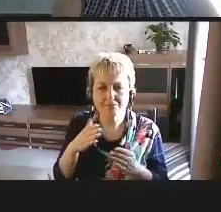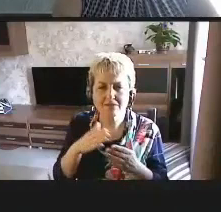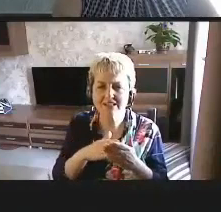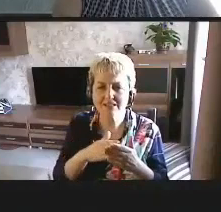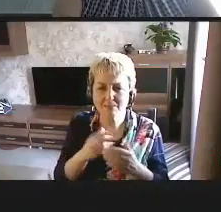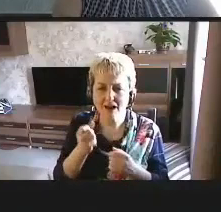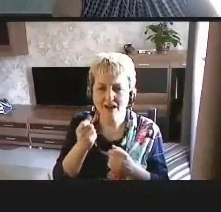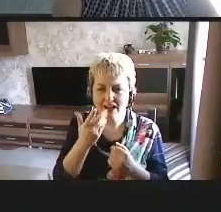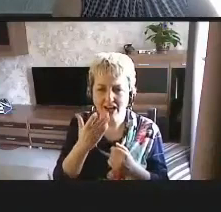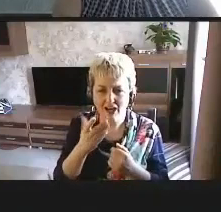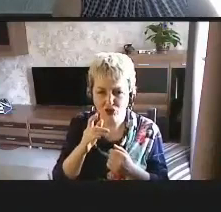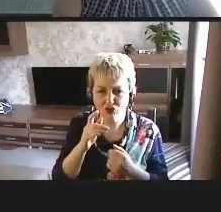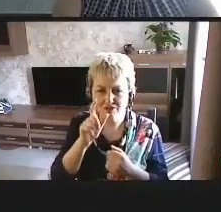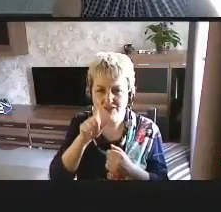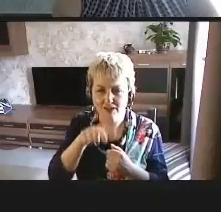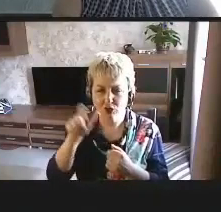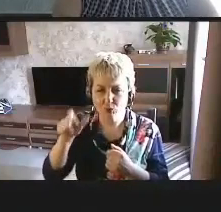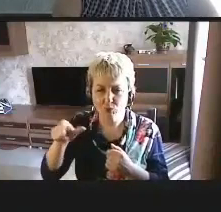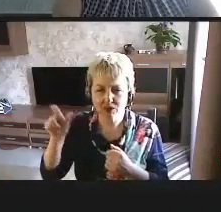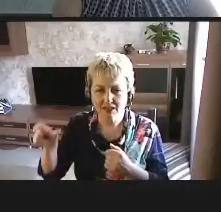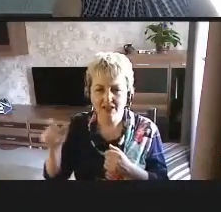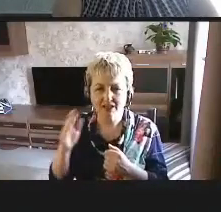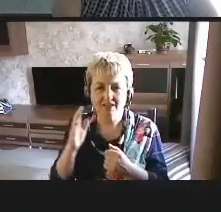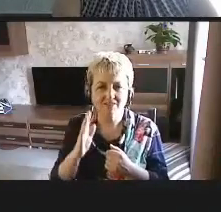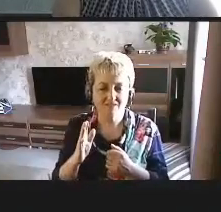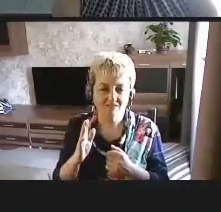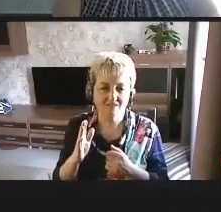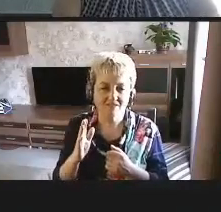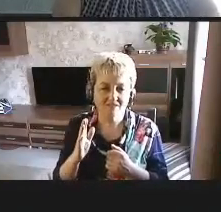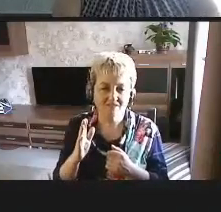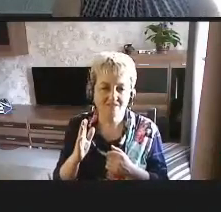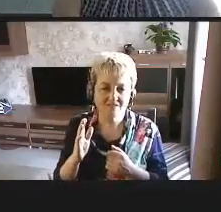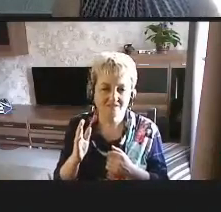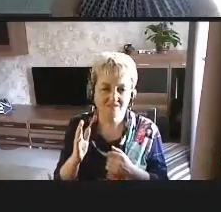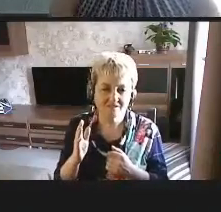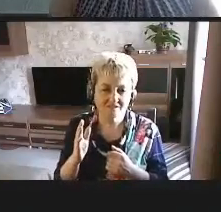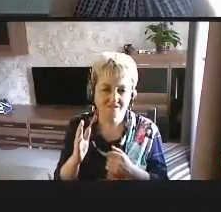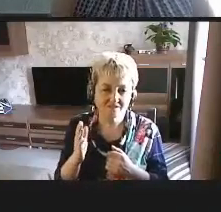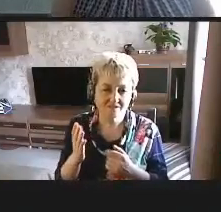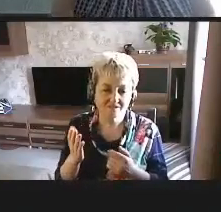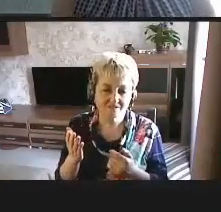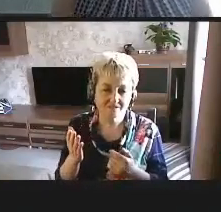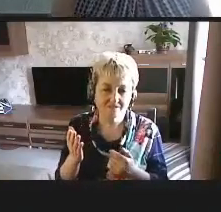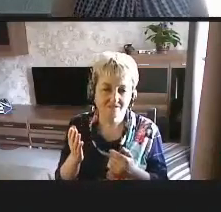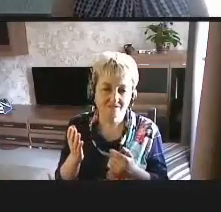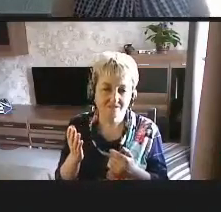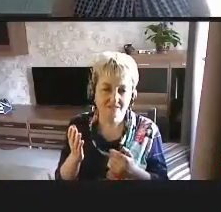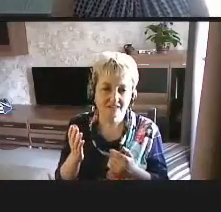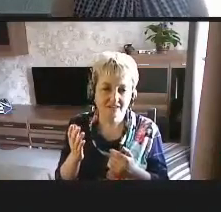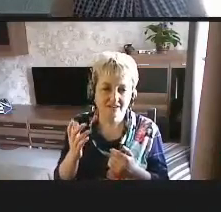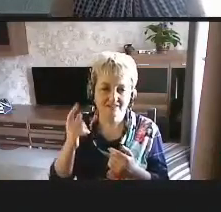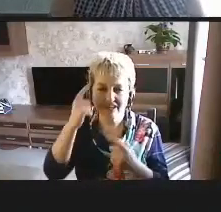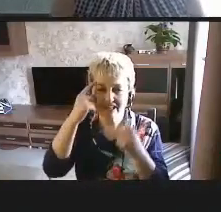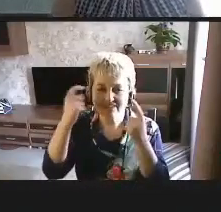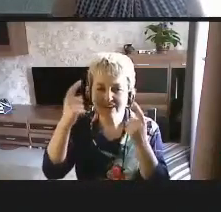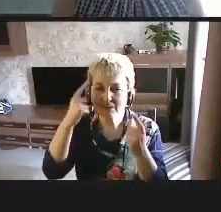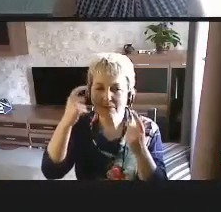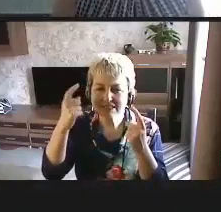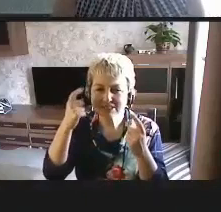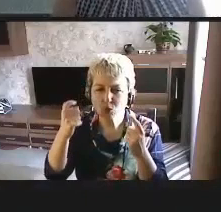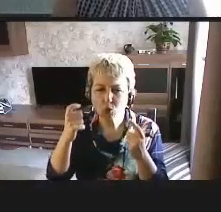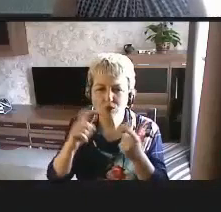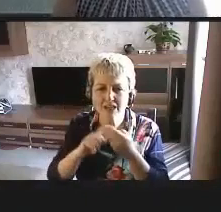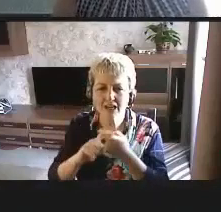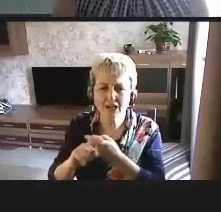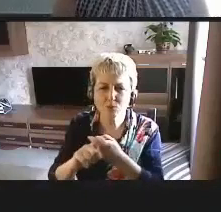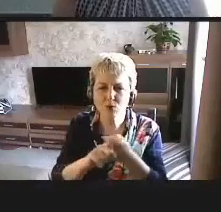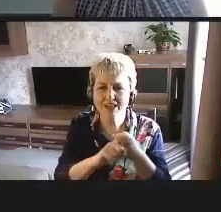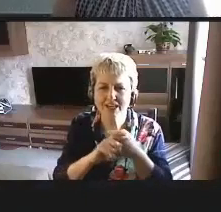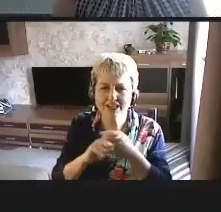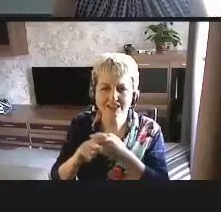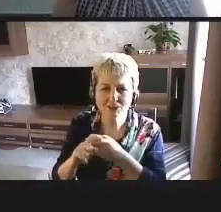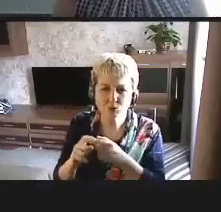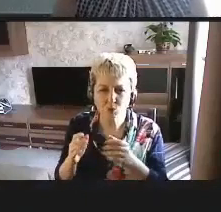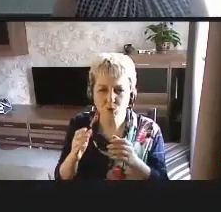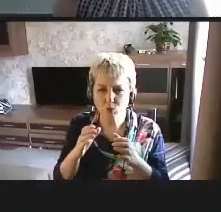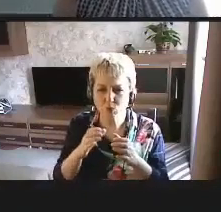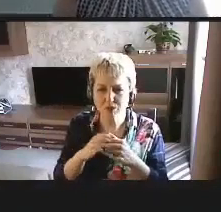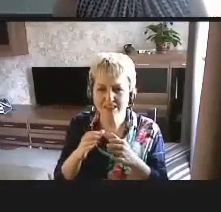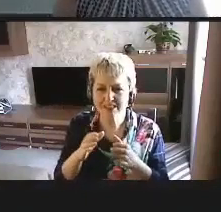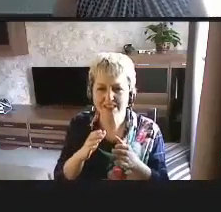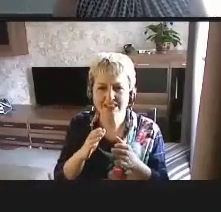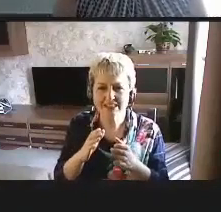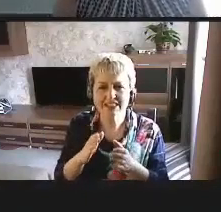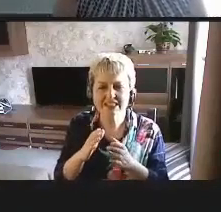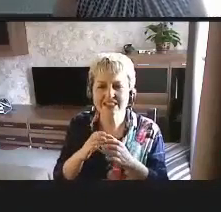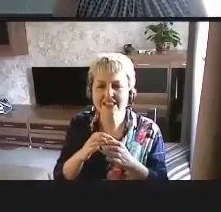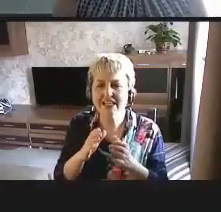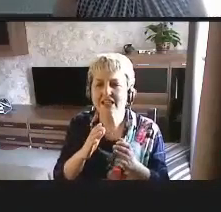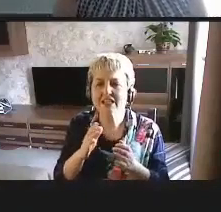количества людей в информационную, коммуникационную систему, в то,